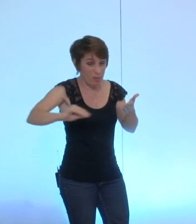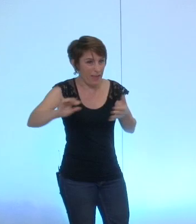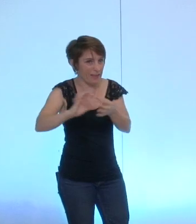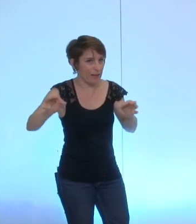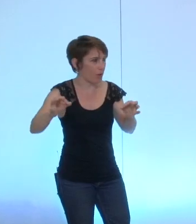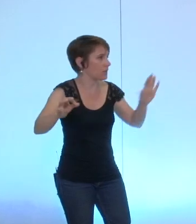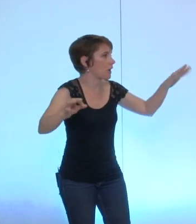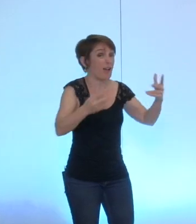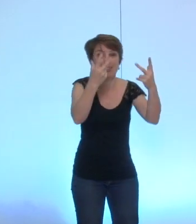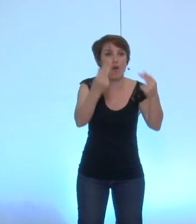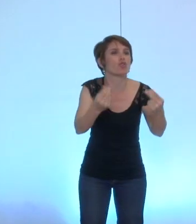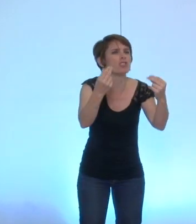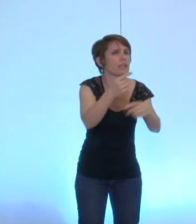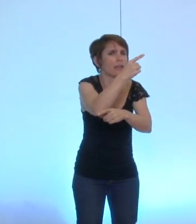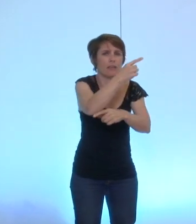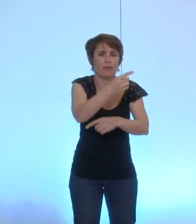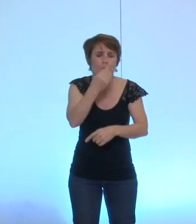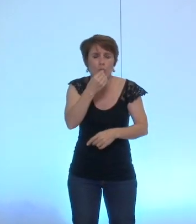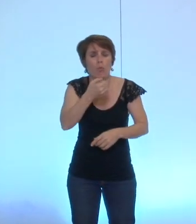il est enregistré